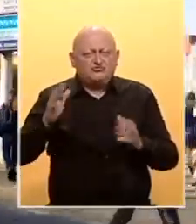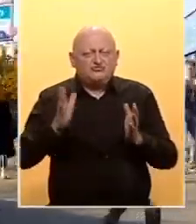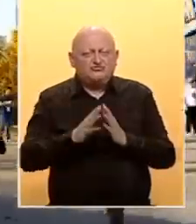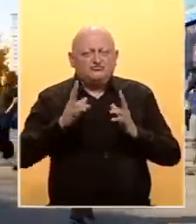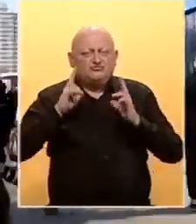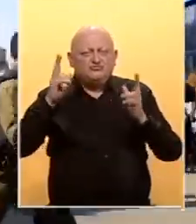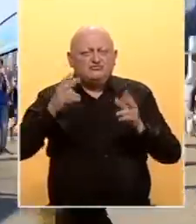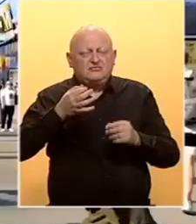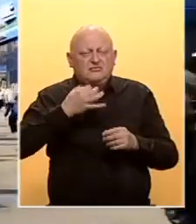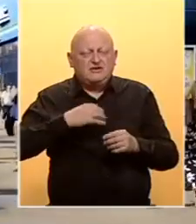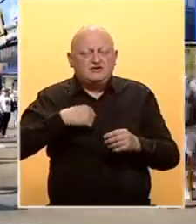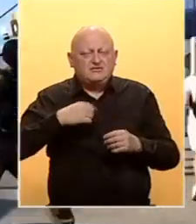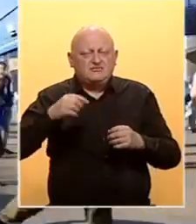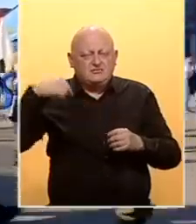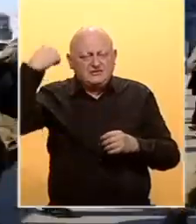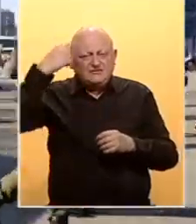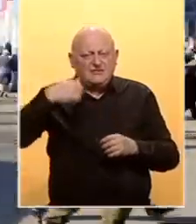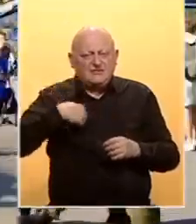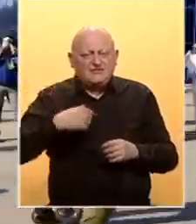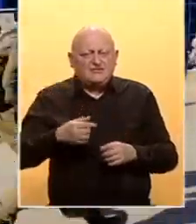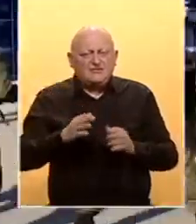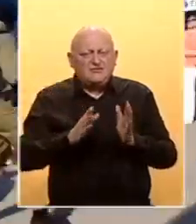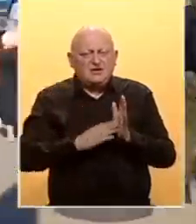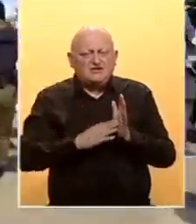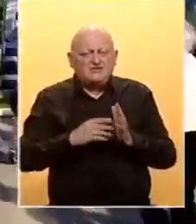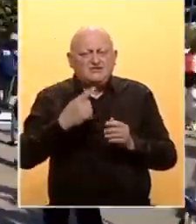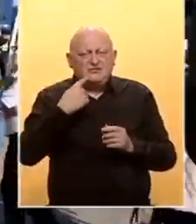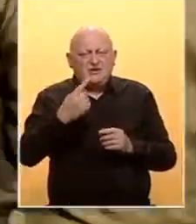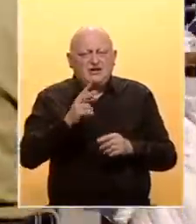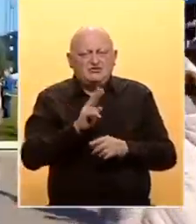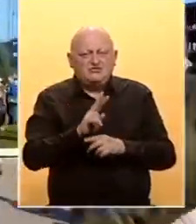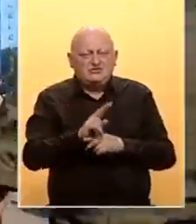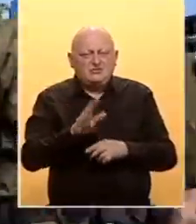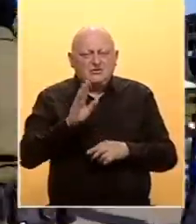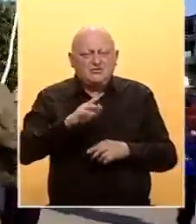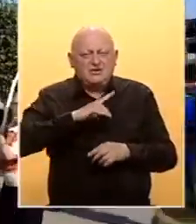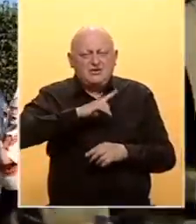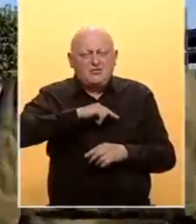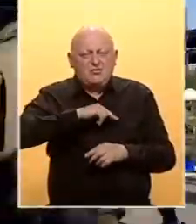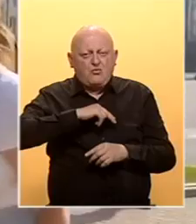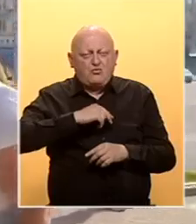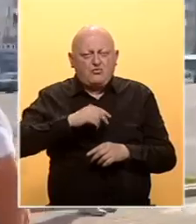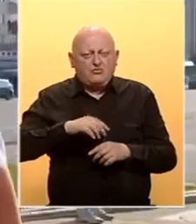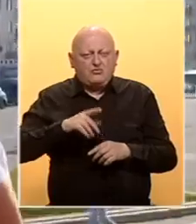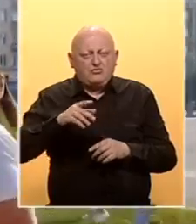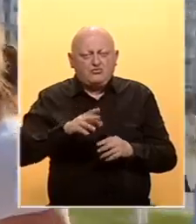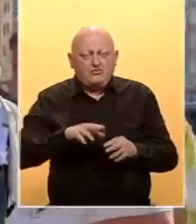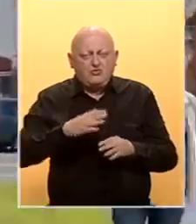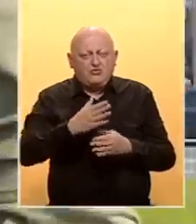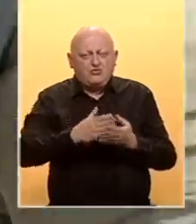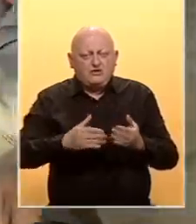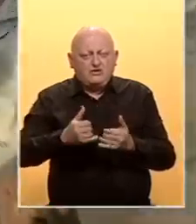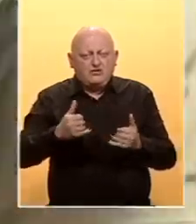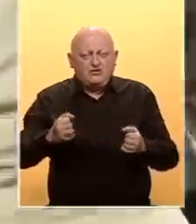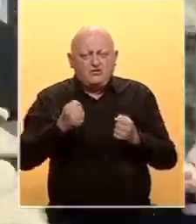naša predsjednica je sveta, misleći na Tikanovskaju. Svjedoci tvrde da su pripadnici organa reda raspoređeni u tom dijelu grada, da su